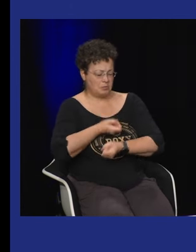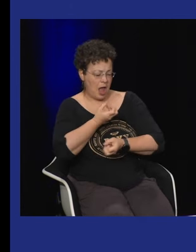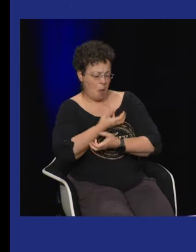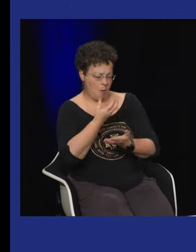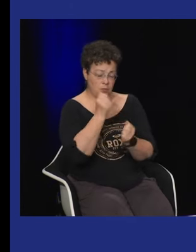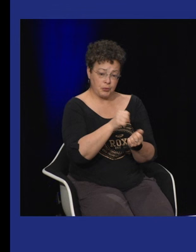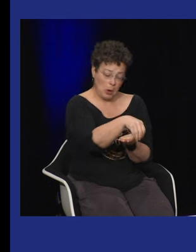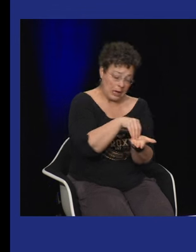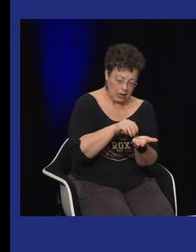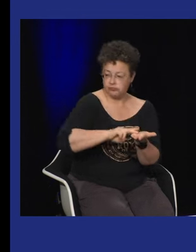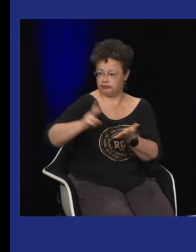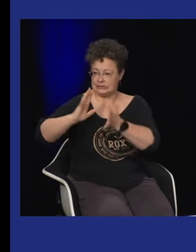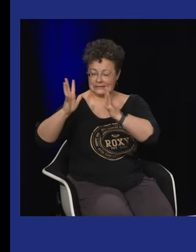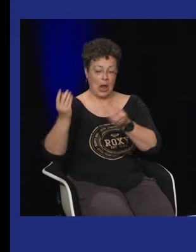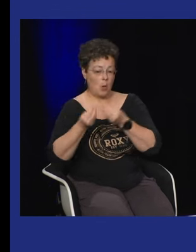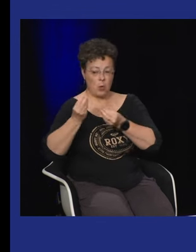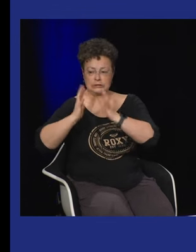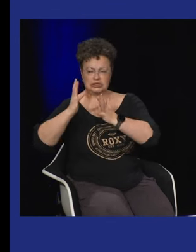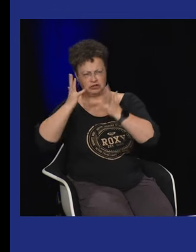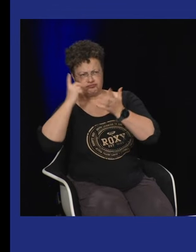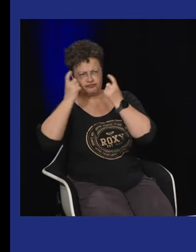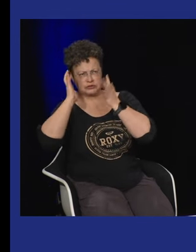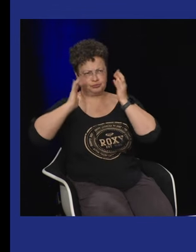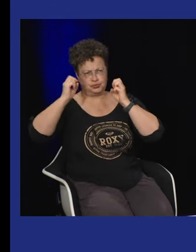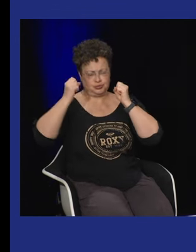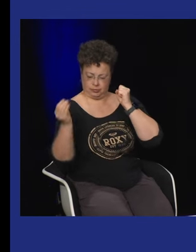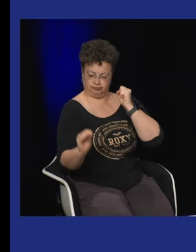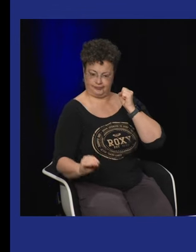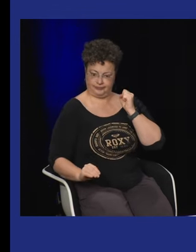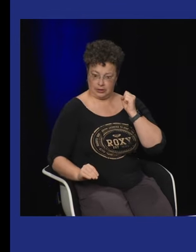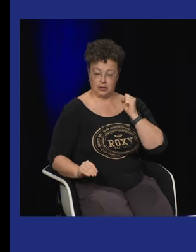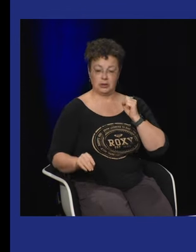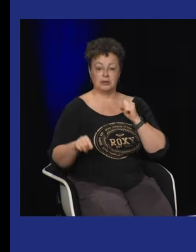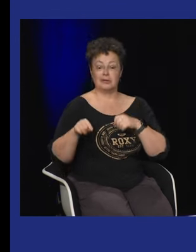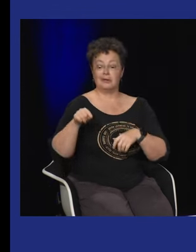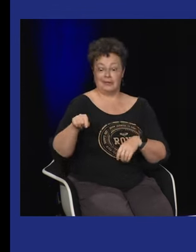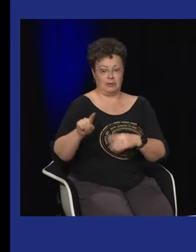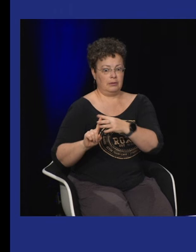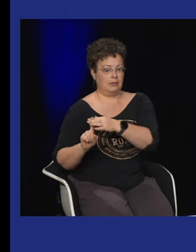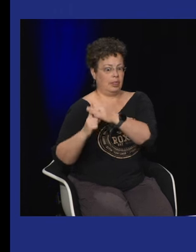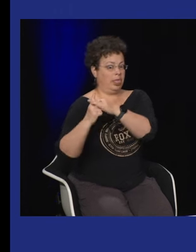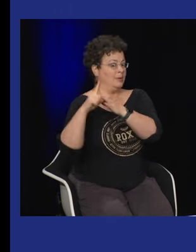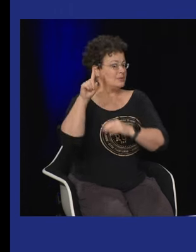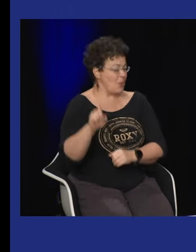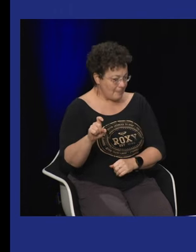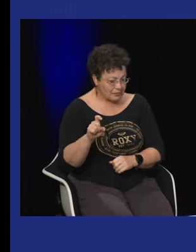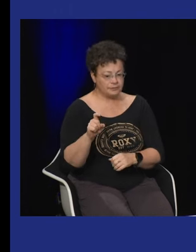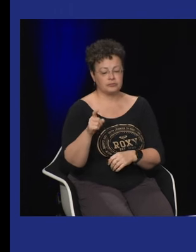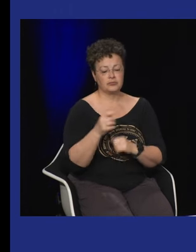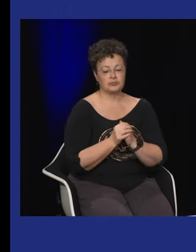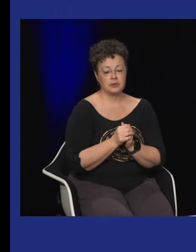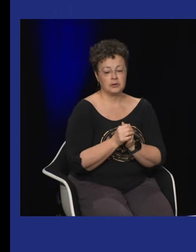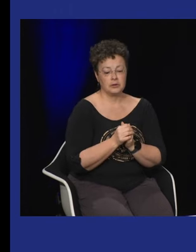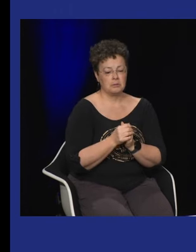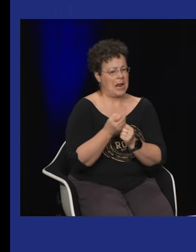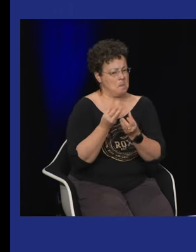des gens qui créent directement leurs propres chansons directement en langue des cygnes ou éventuellement en passant par le français comme ils le souhaitent et